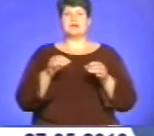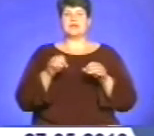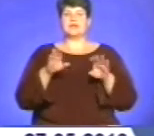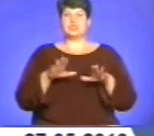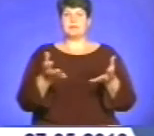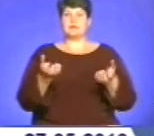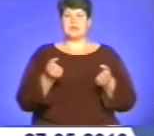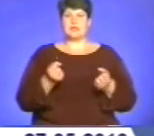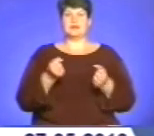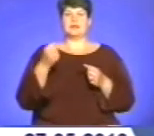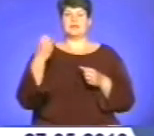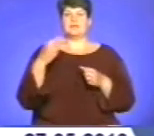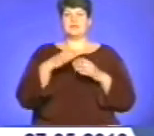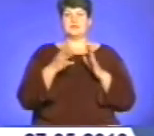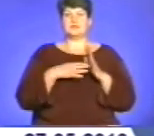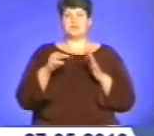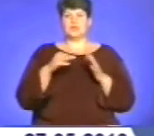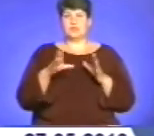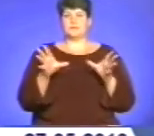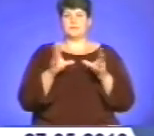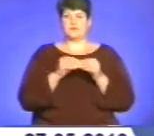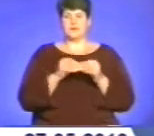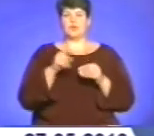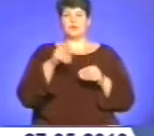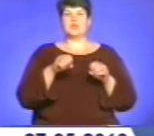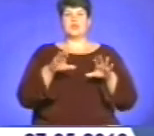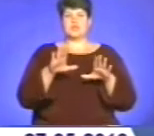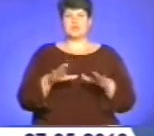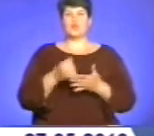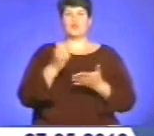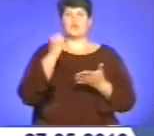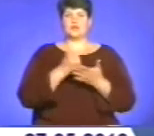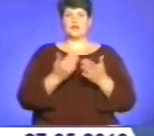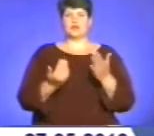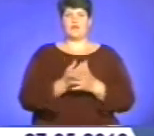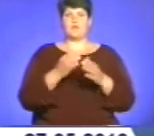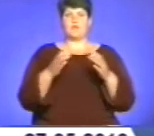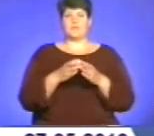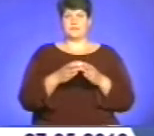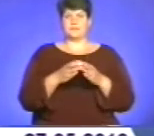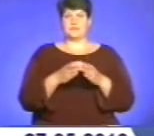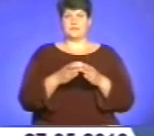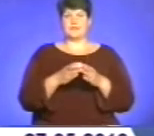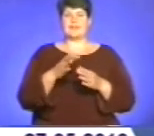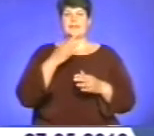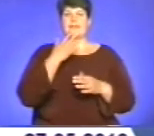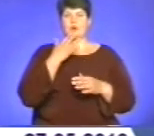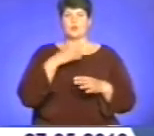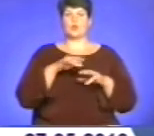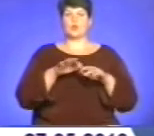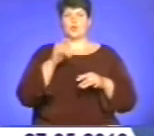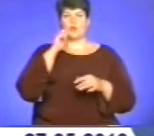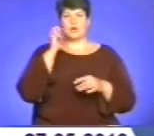'єднавчого з'їзду двох партій. Відповідно до рішень з'їзду ухвалили нову назву партії – «Народний рух України»,